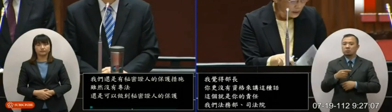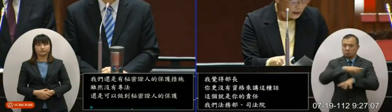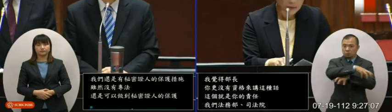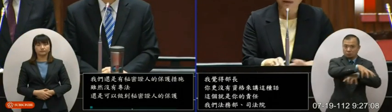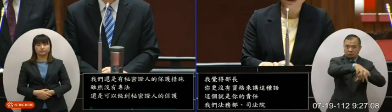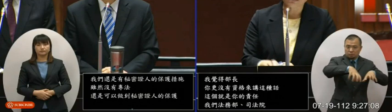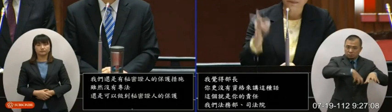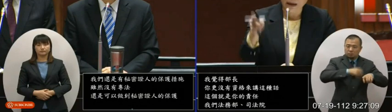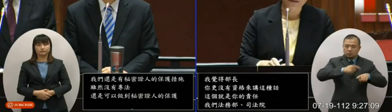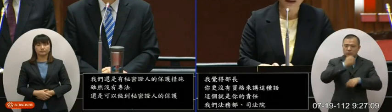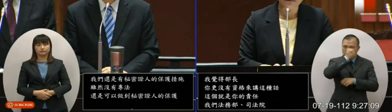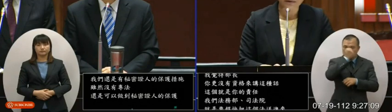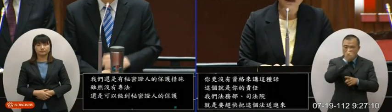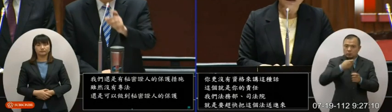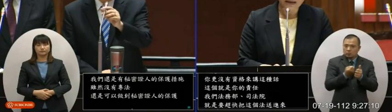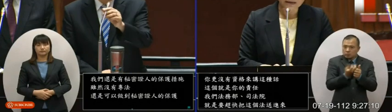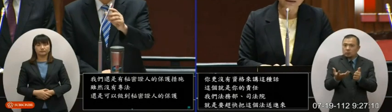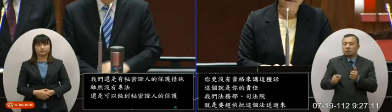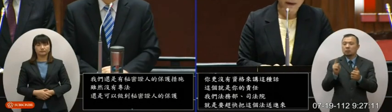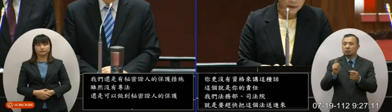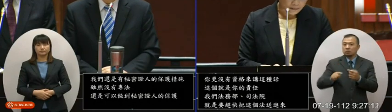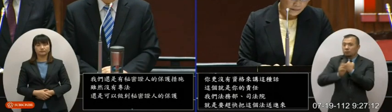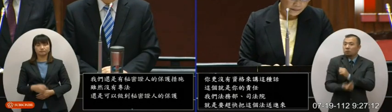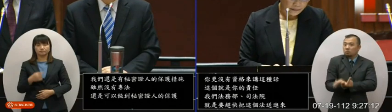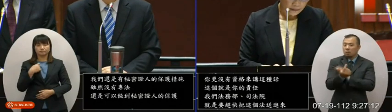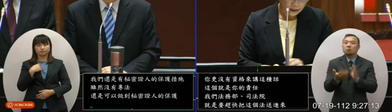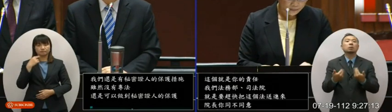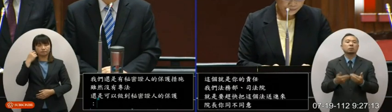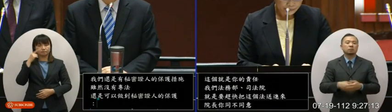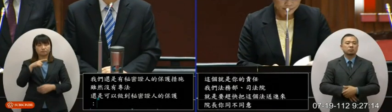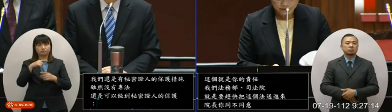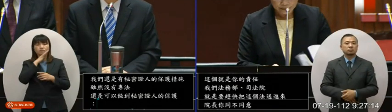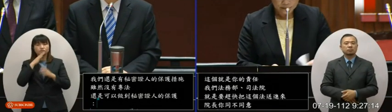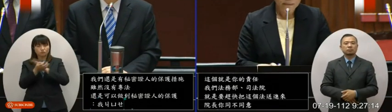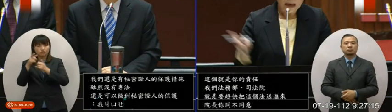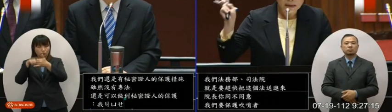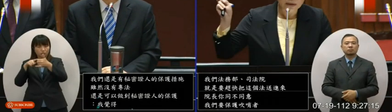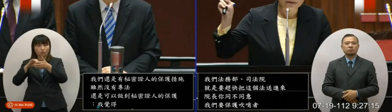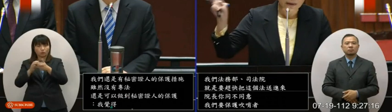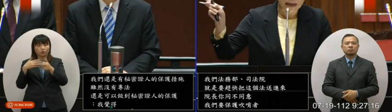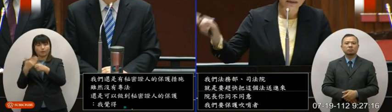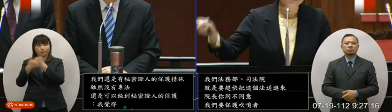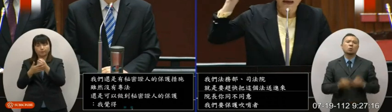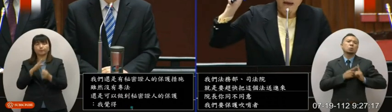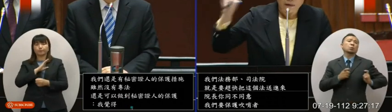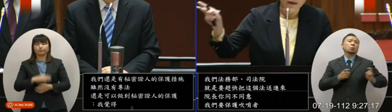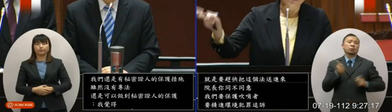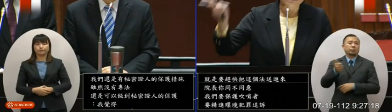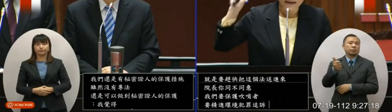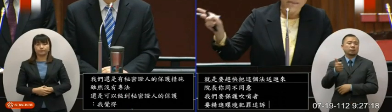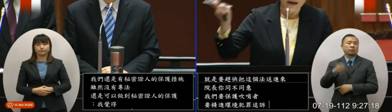环境犯罪的追诉要不要赶快来制定这个法律我觉得任何的吹哨者都应该得到很好的这个就是郭再博